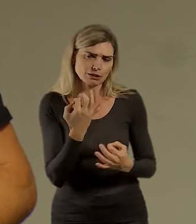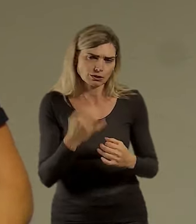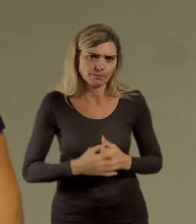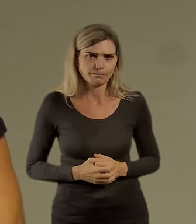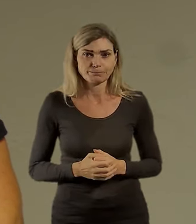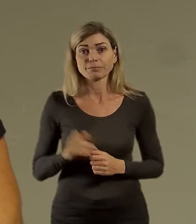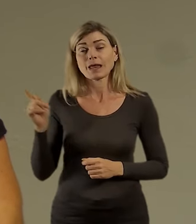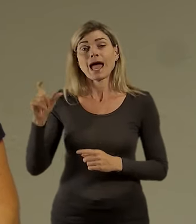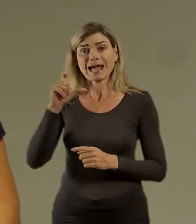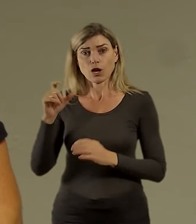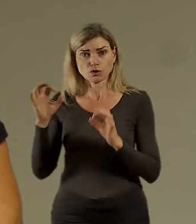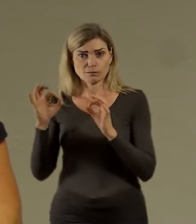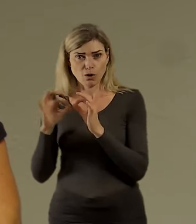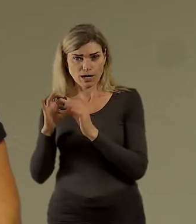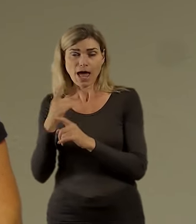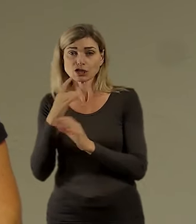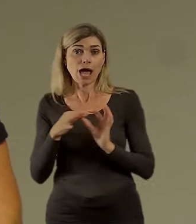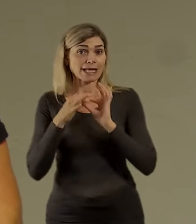Borena, celý život lítáš.